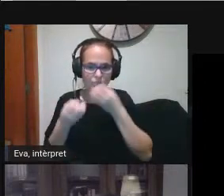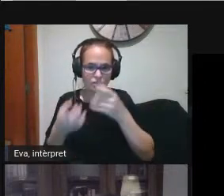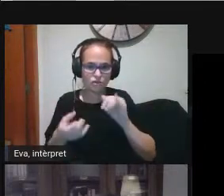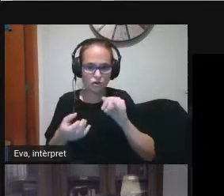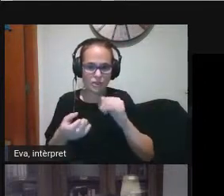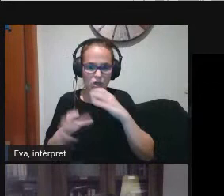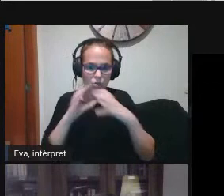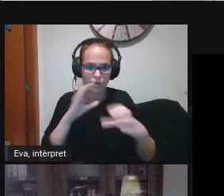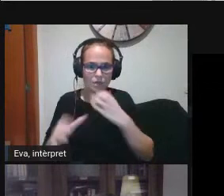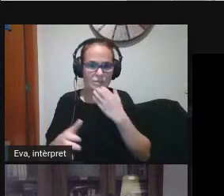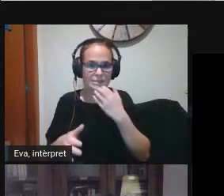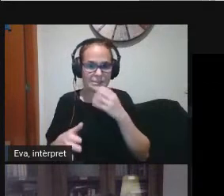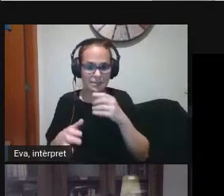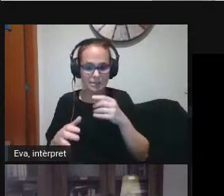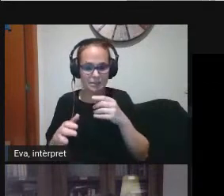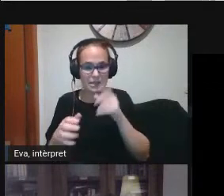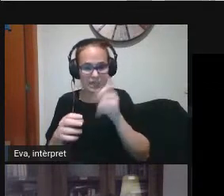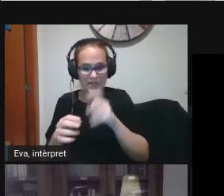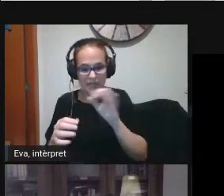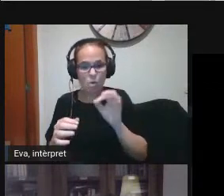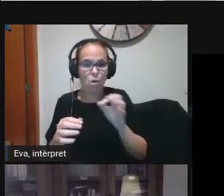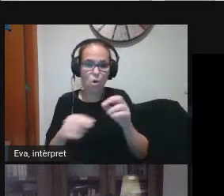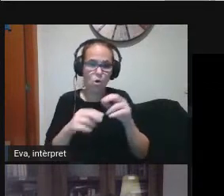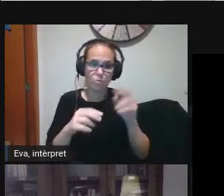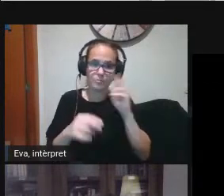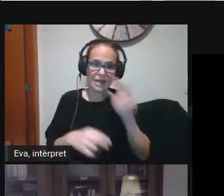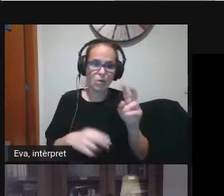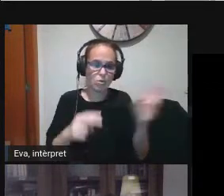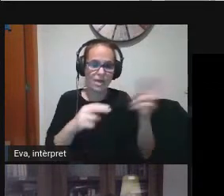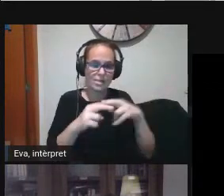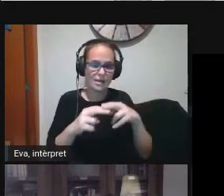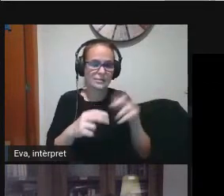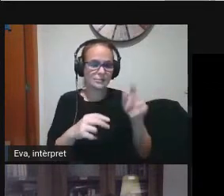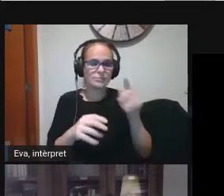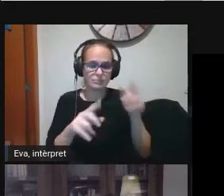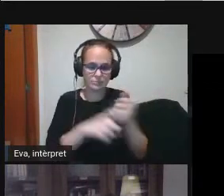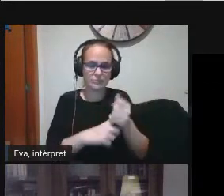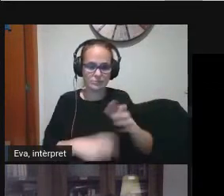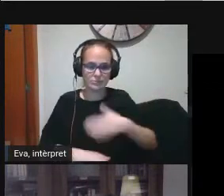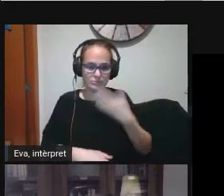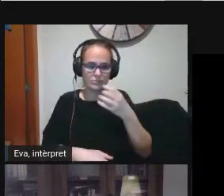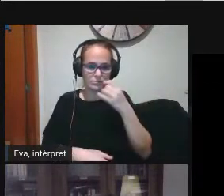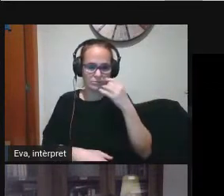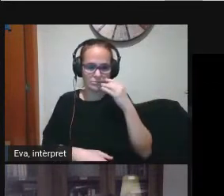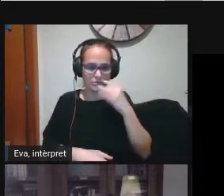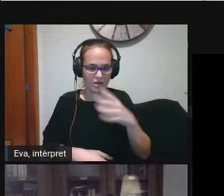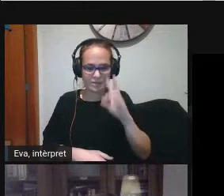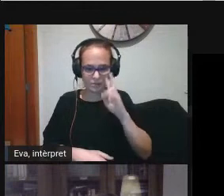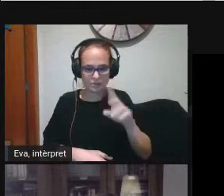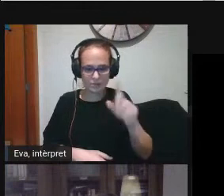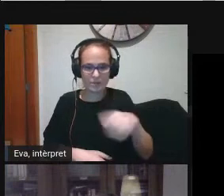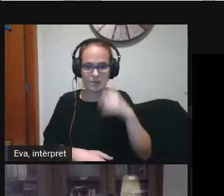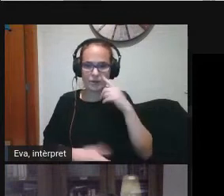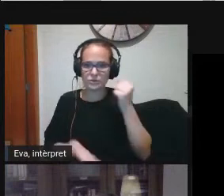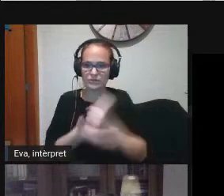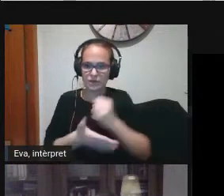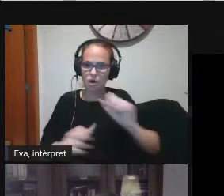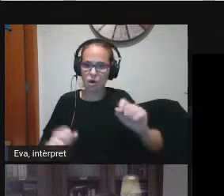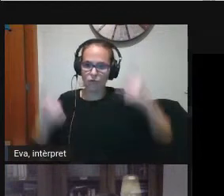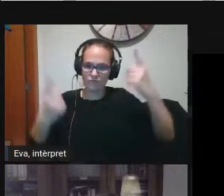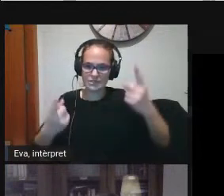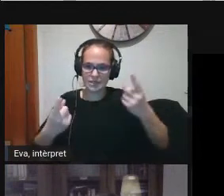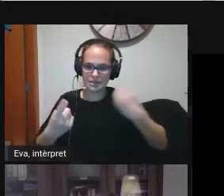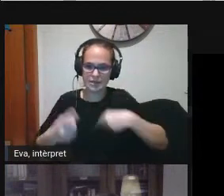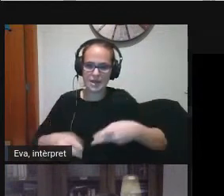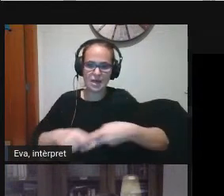àctics també ho podeu trobar veureu que és una certificació oficial de la competència digital instrumental